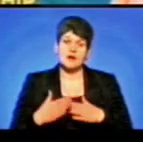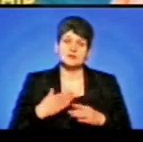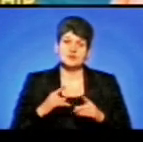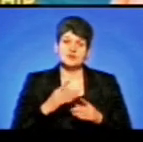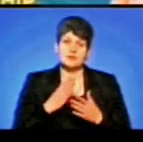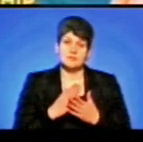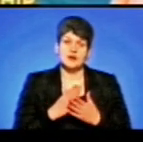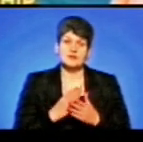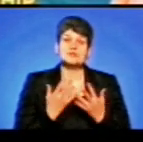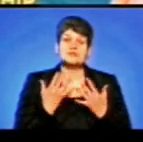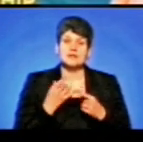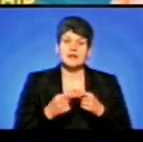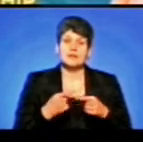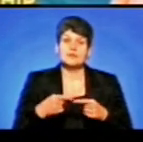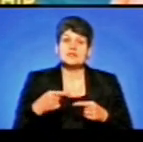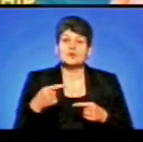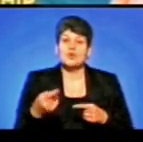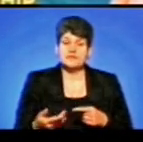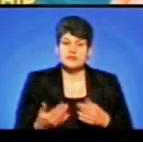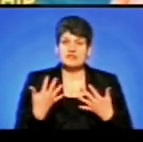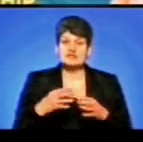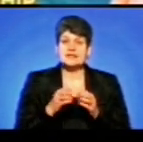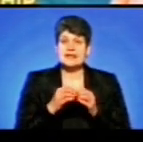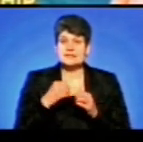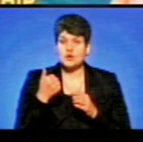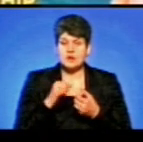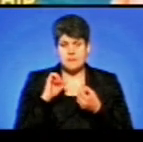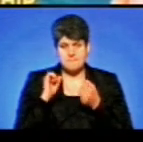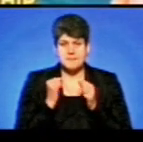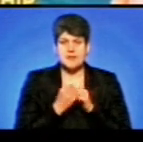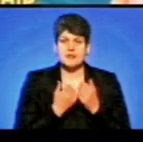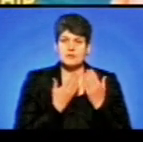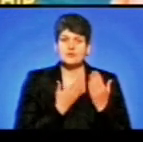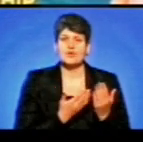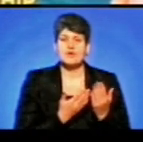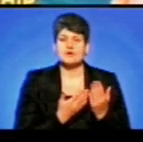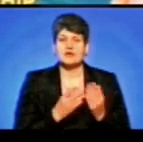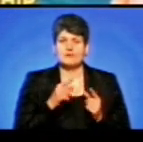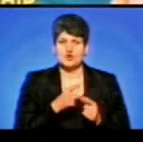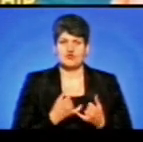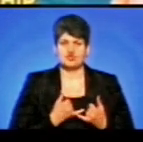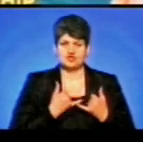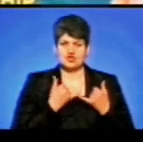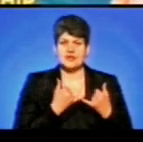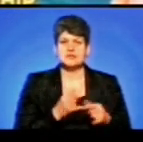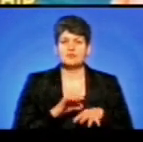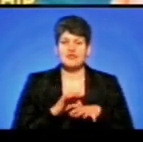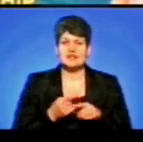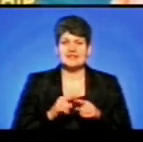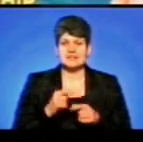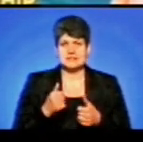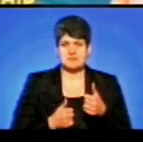має стільки послідовників, і що вже 10 років пам'ятають його, і в його честь проводять ці